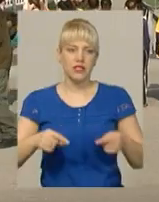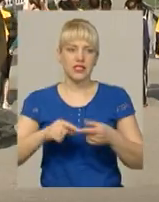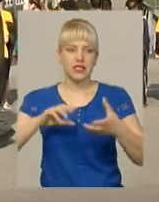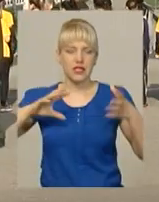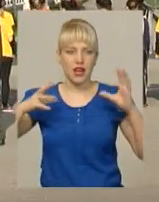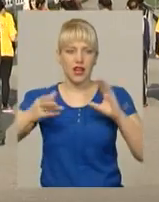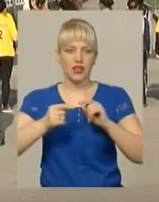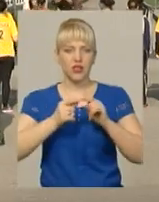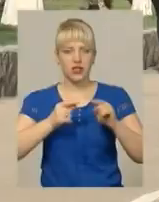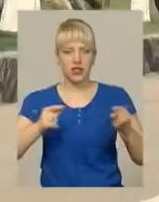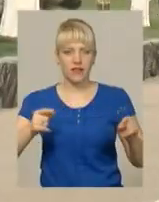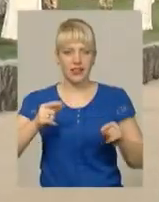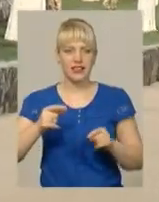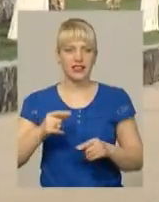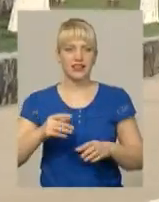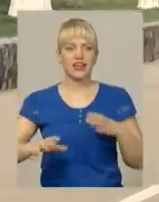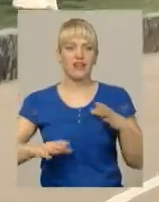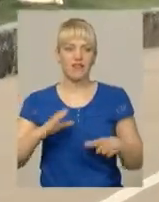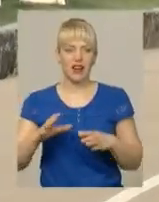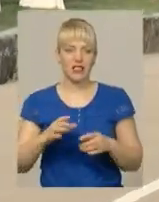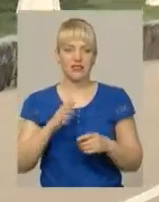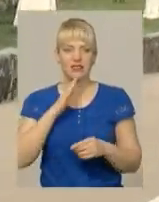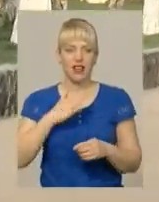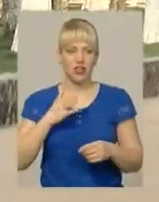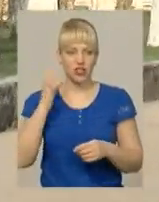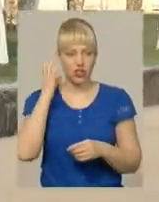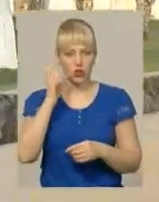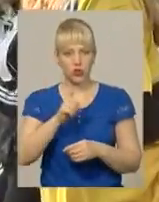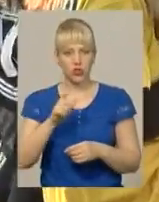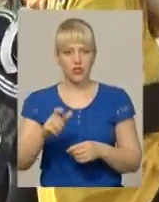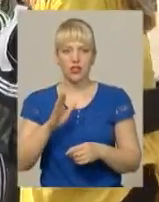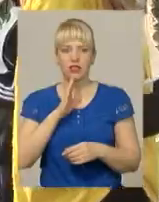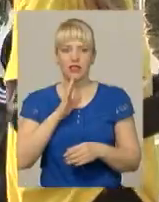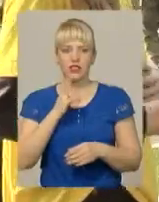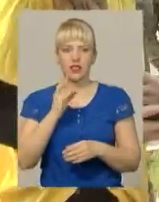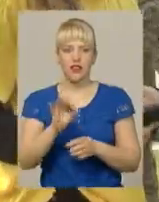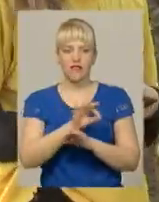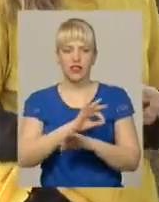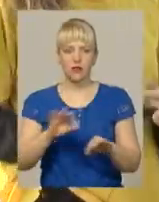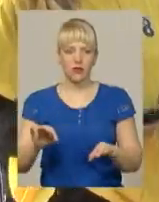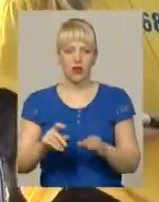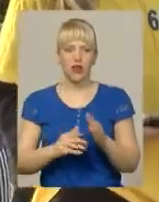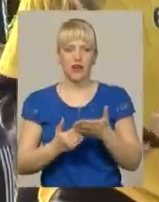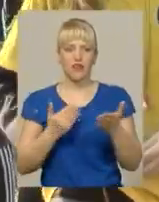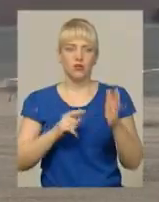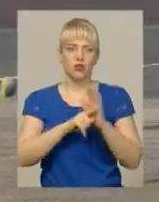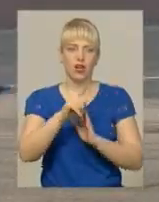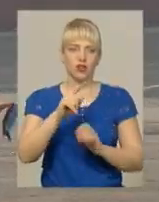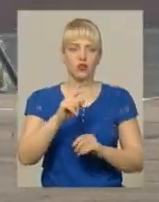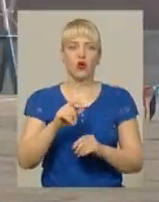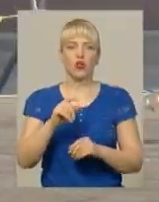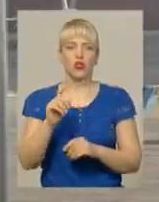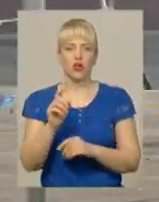витривалість наших слухачів». Сержант Івана Стельмещук пробігла тисячу метрів на відмінно. Дівчина каже, нормативи від початку навчання і до випуску